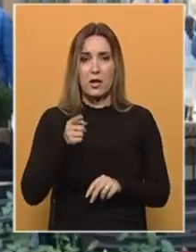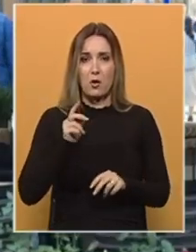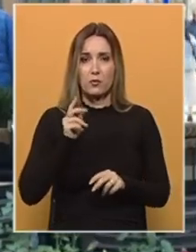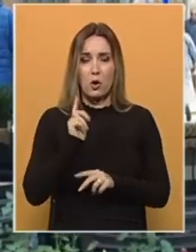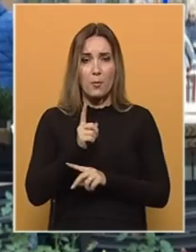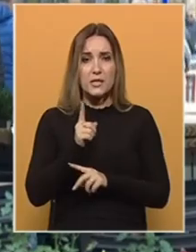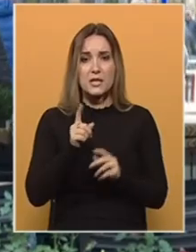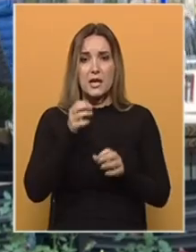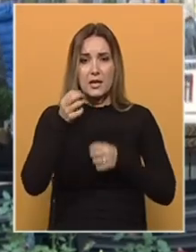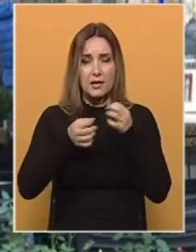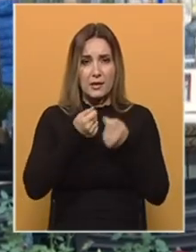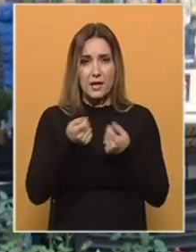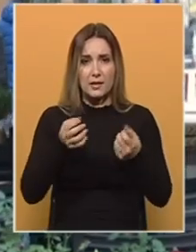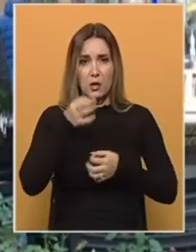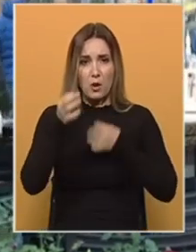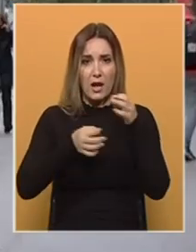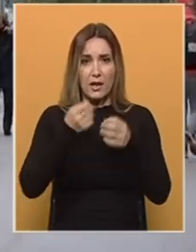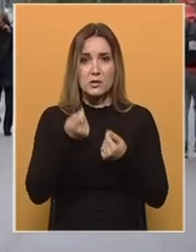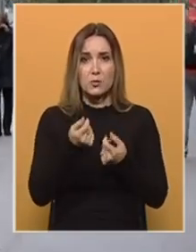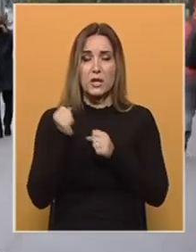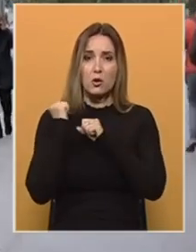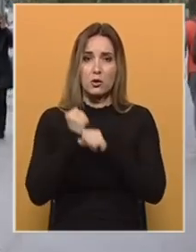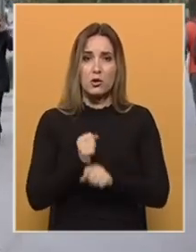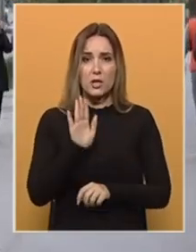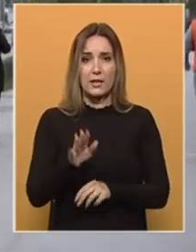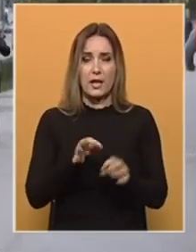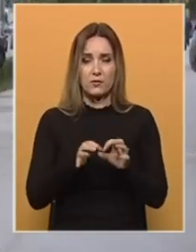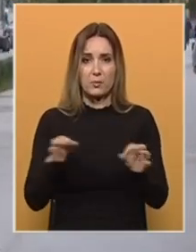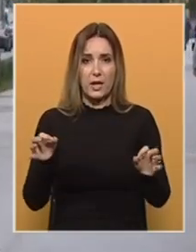i detaljnu analizu potrebe prilikom donošenja takvih mjera.